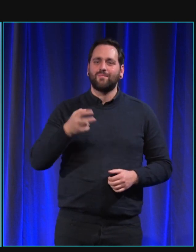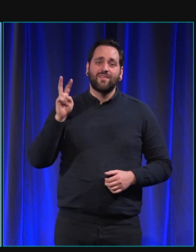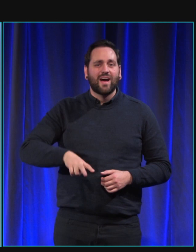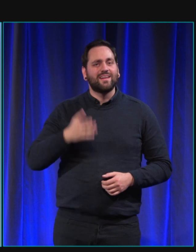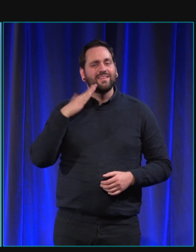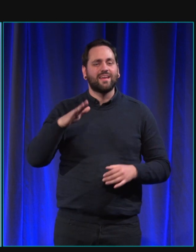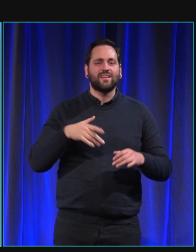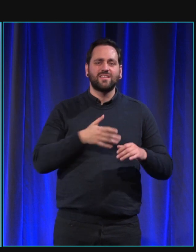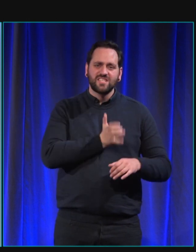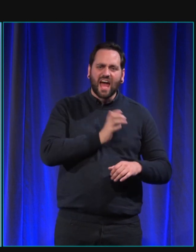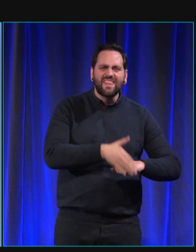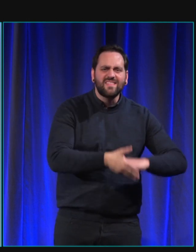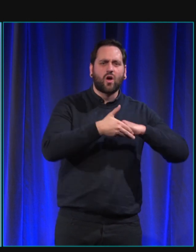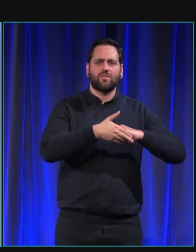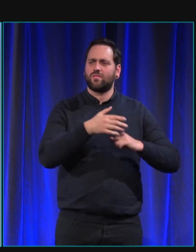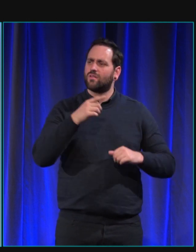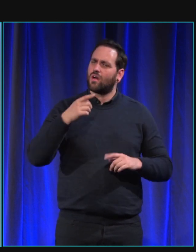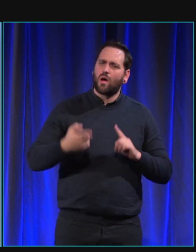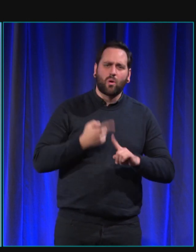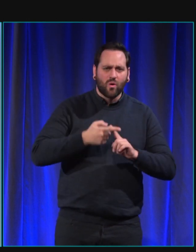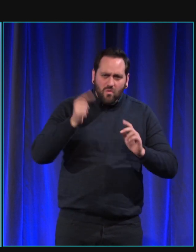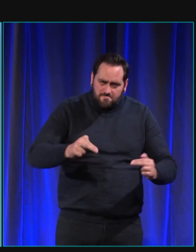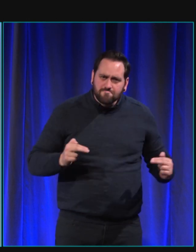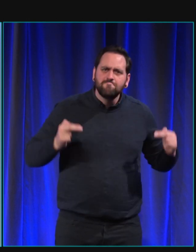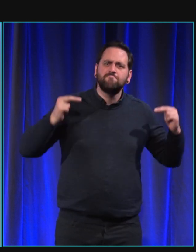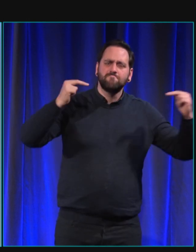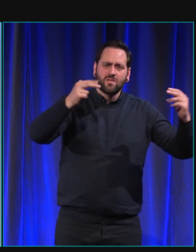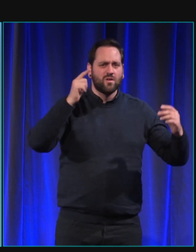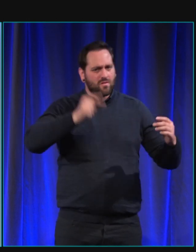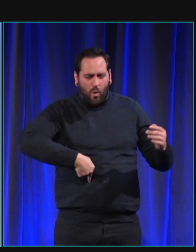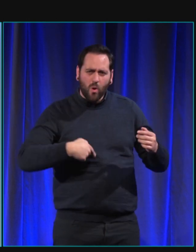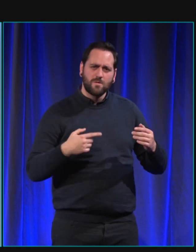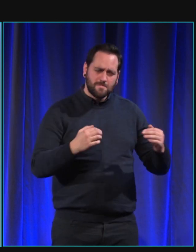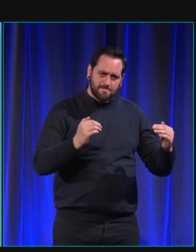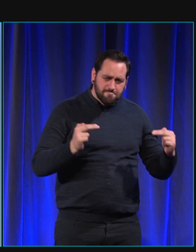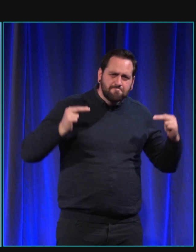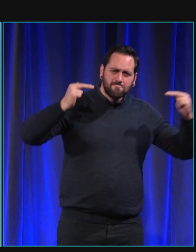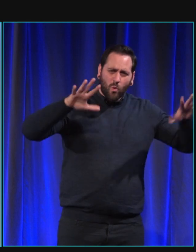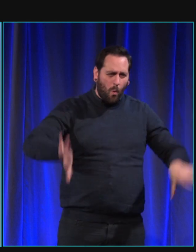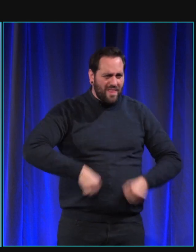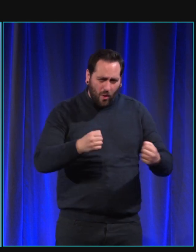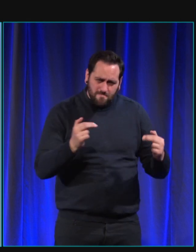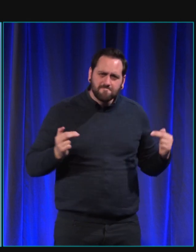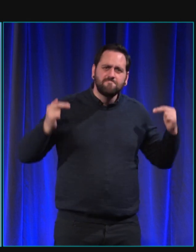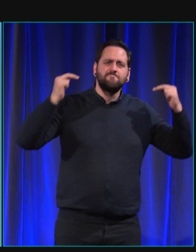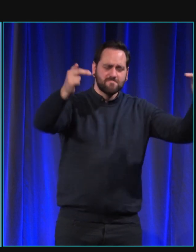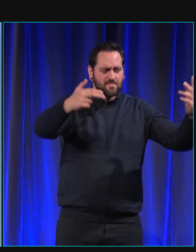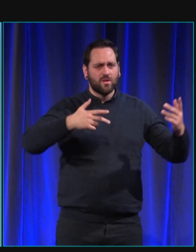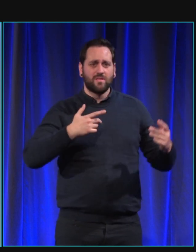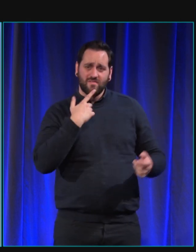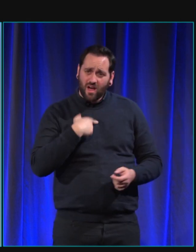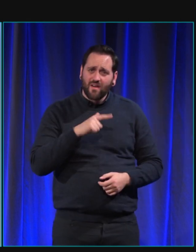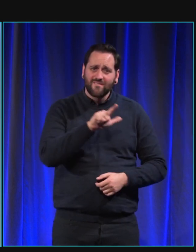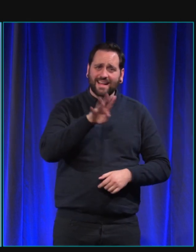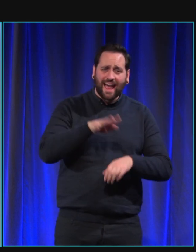champions. On demanderait à aucun humain et à aucun chien sur Terre d'être aussi compétent, d'être vigilant 24 heures sur